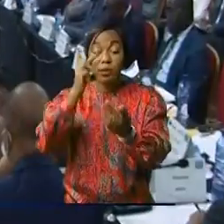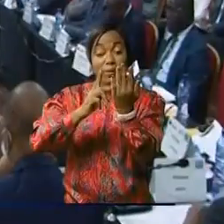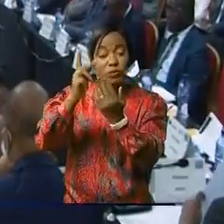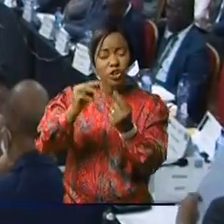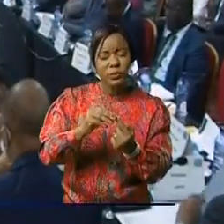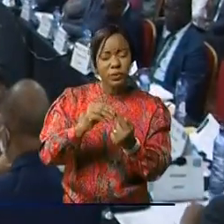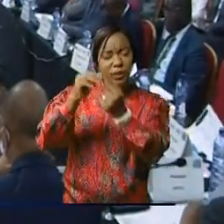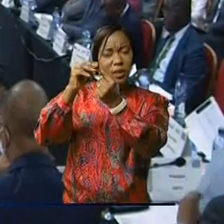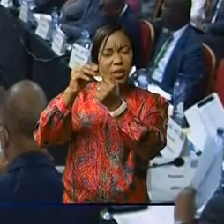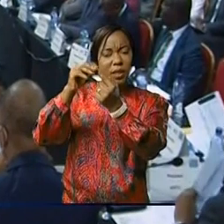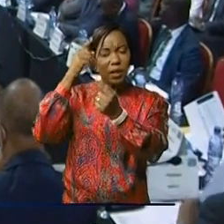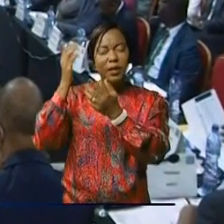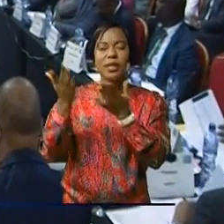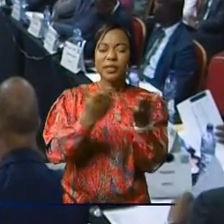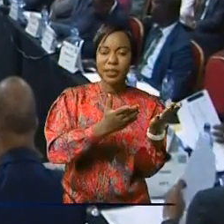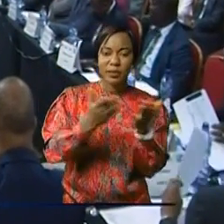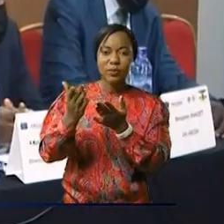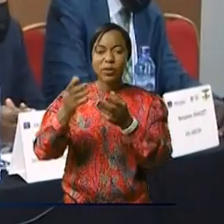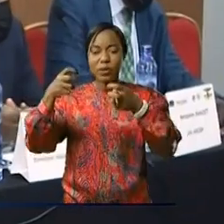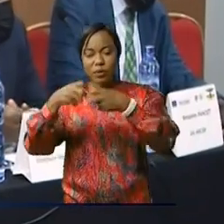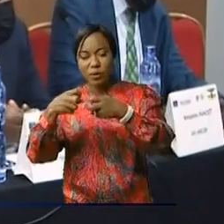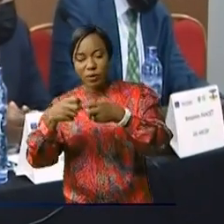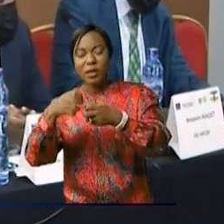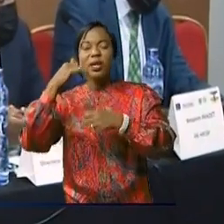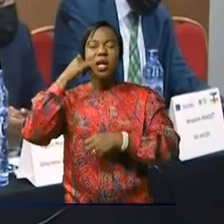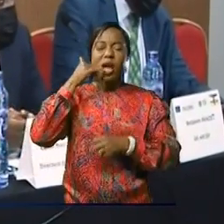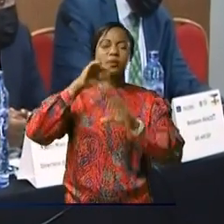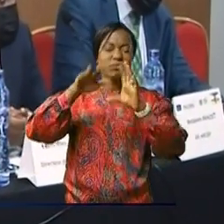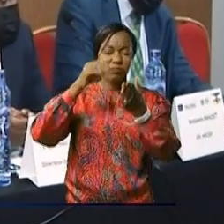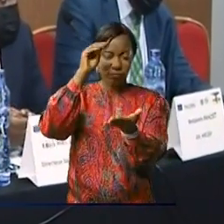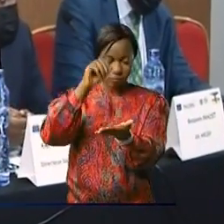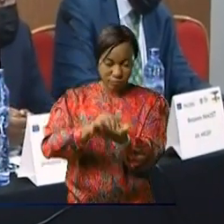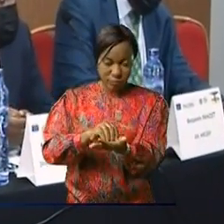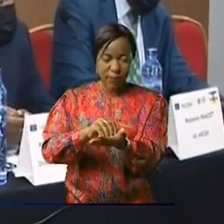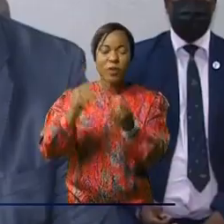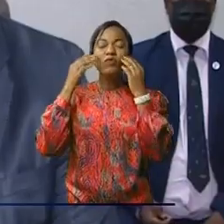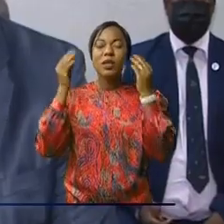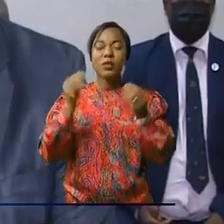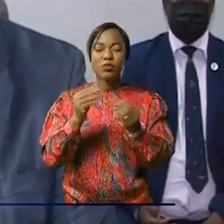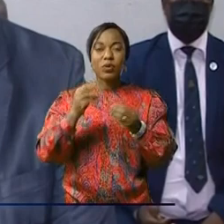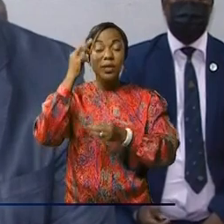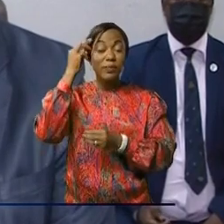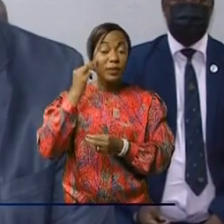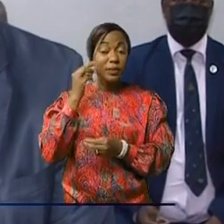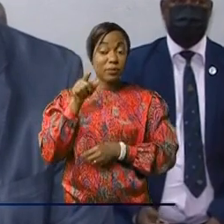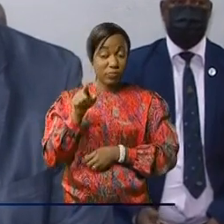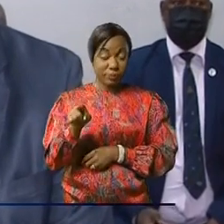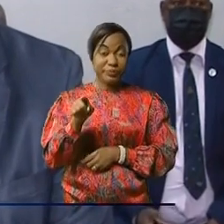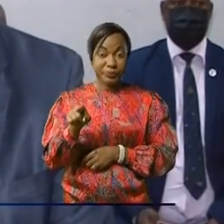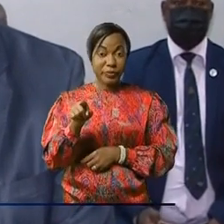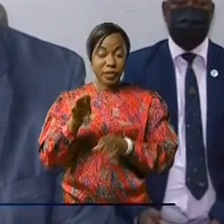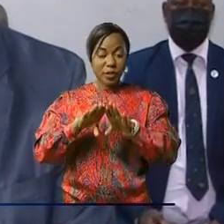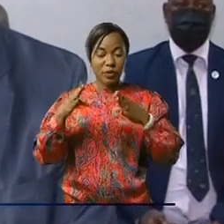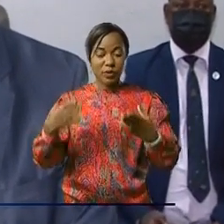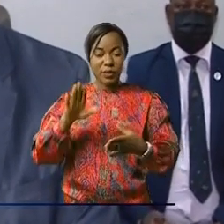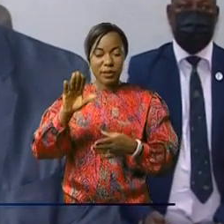spécifiques au secteur des transports, de l'énergie et des télécommunications. Le ministre de Pétaine-Tik, au Gistan Kibasa Maliba, qui a